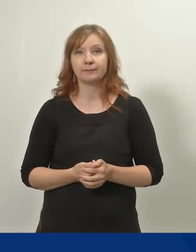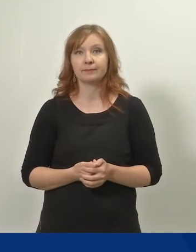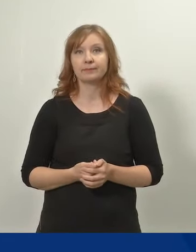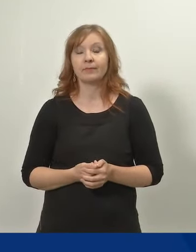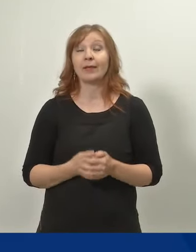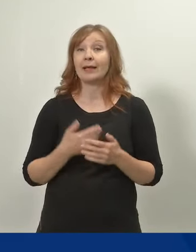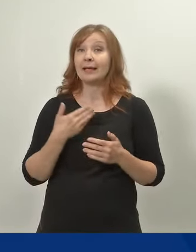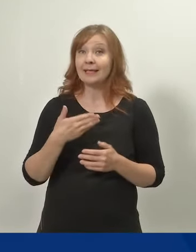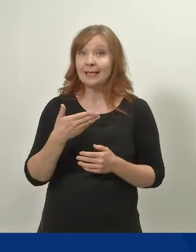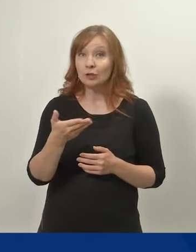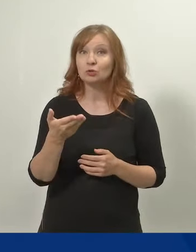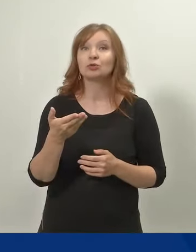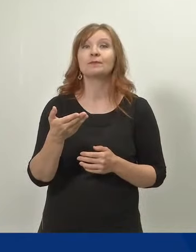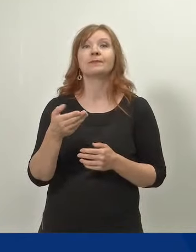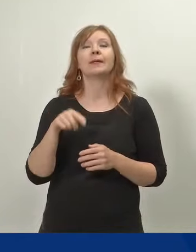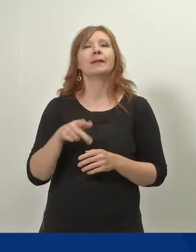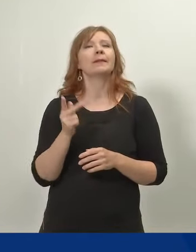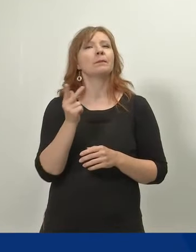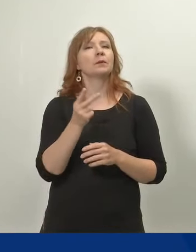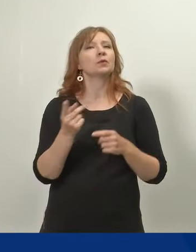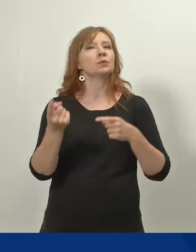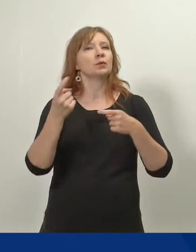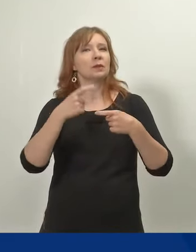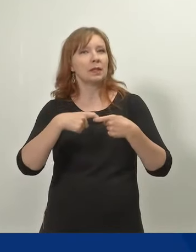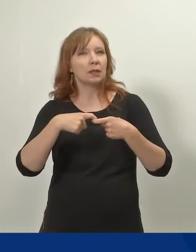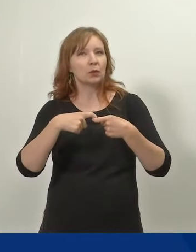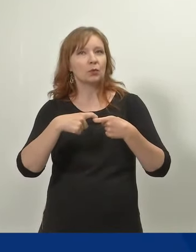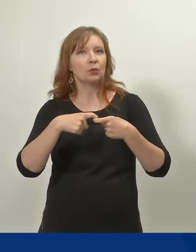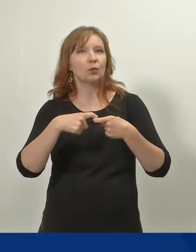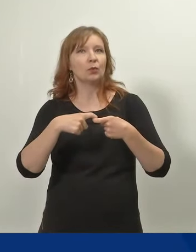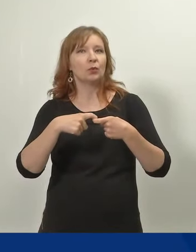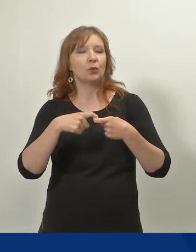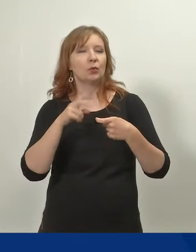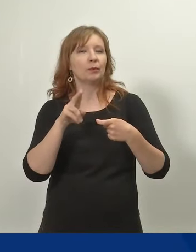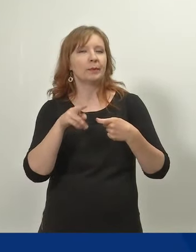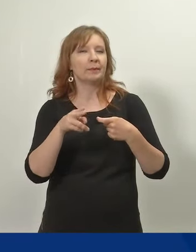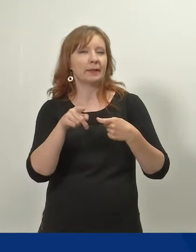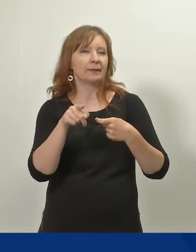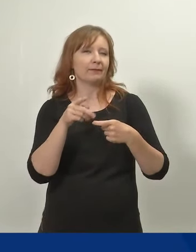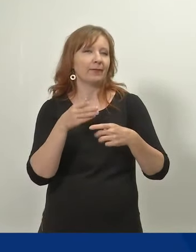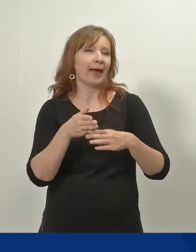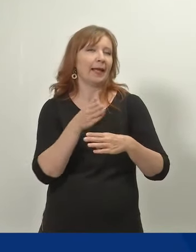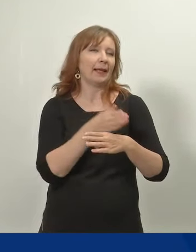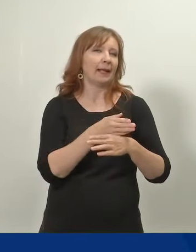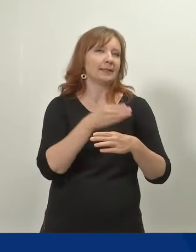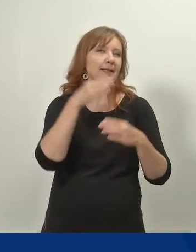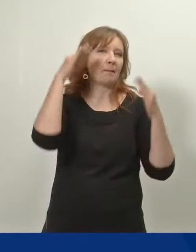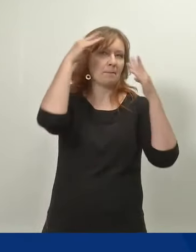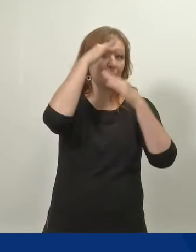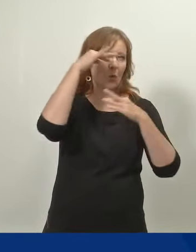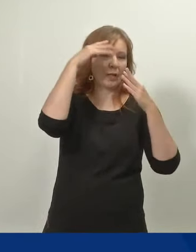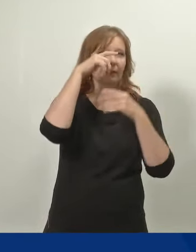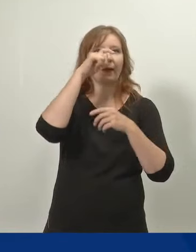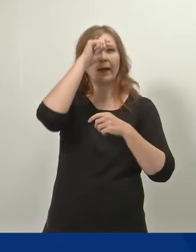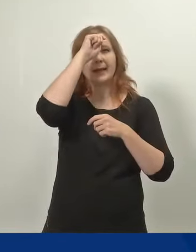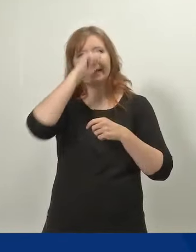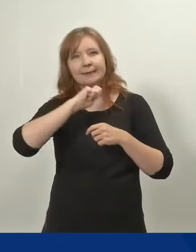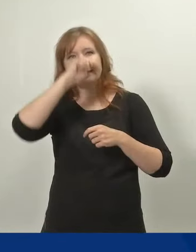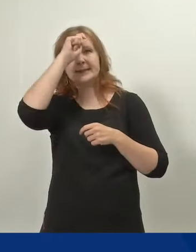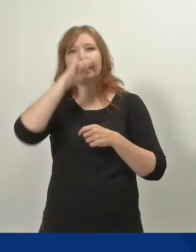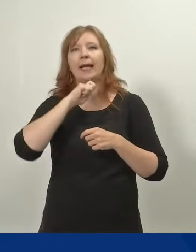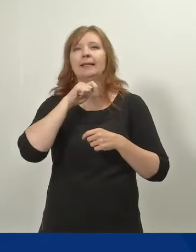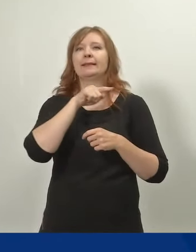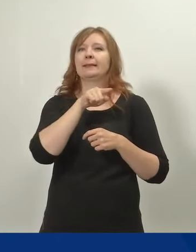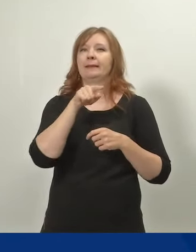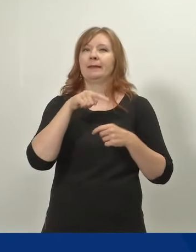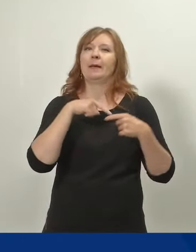Kiitos. Tämä kysymys liittyy hieman tuohon äskeiseen pohdintaan tästä isien perhevapaiden